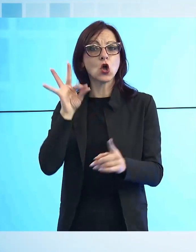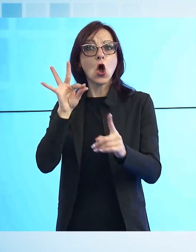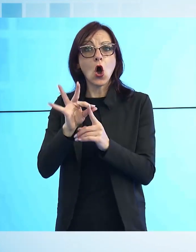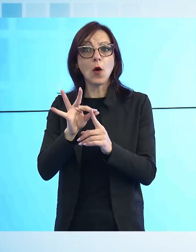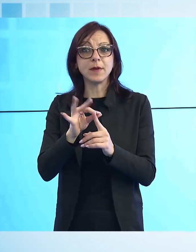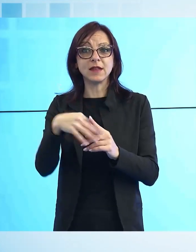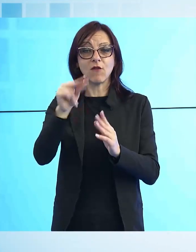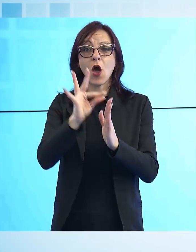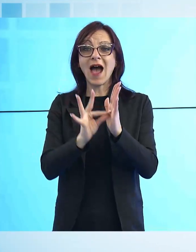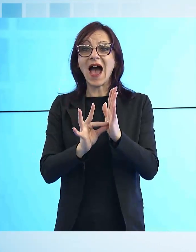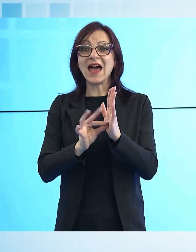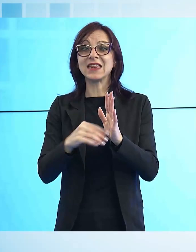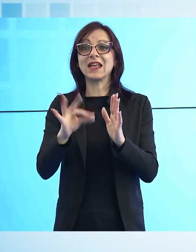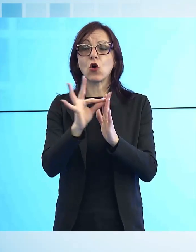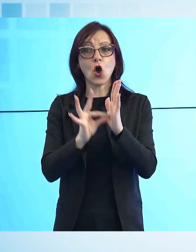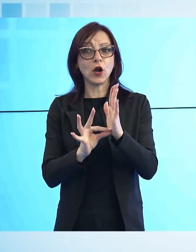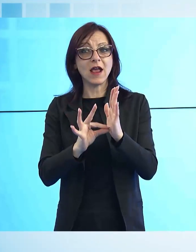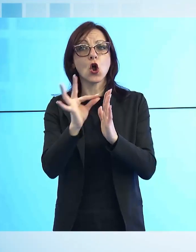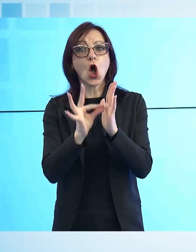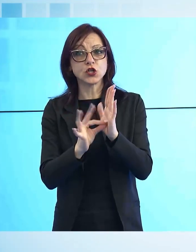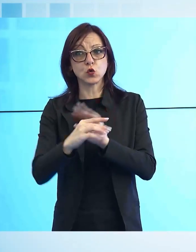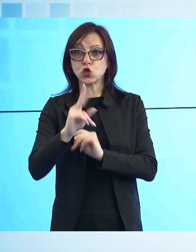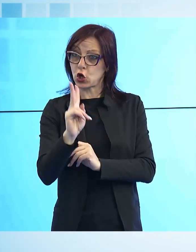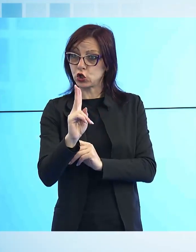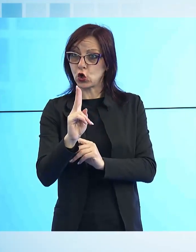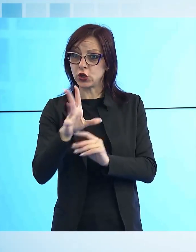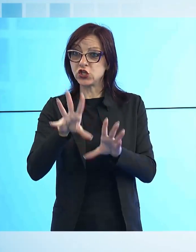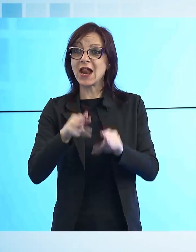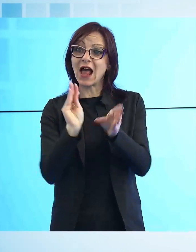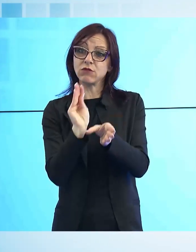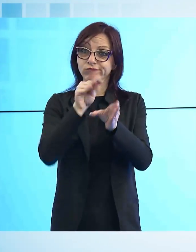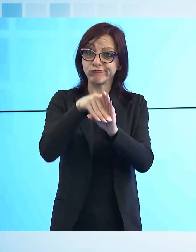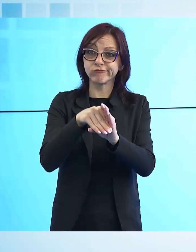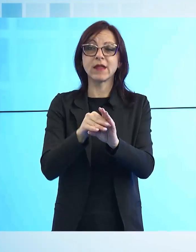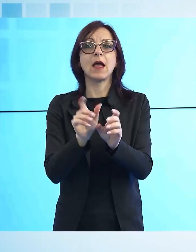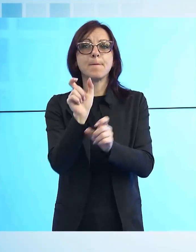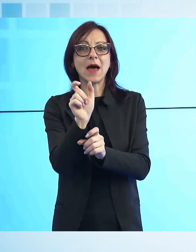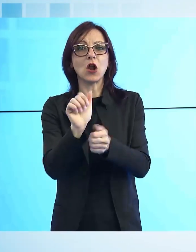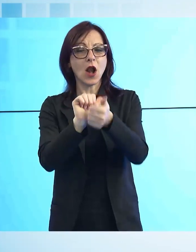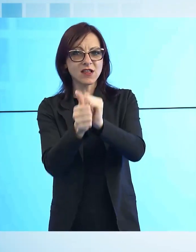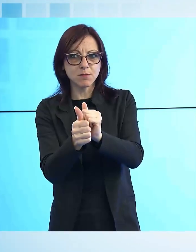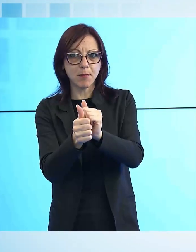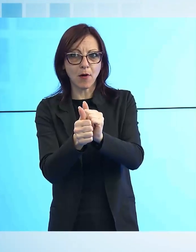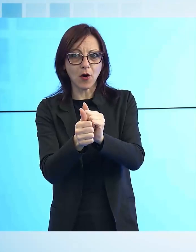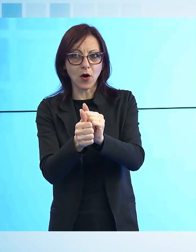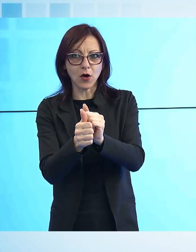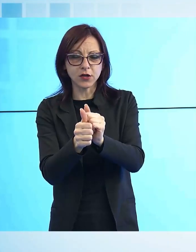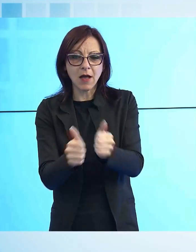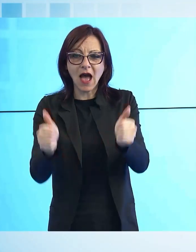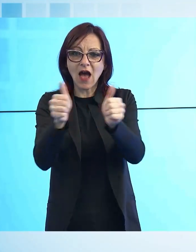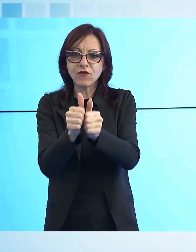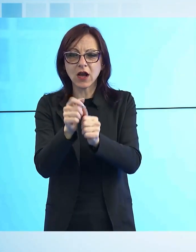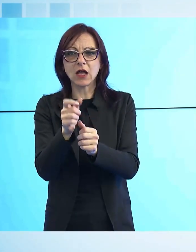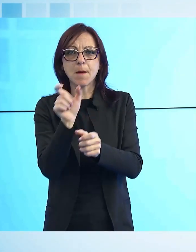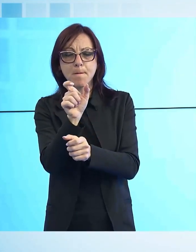articoli della Costituzione un testo nel quale parole importanti come cultura e ricerca vengano affiancate dalla parola